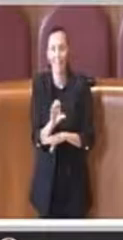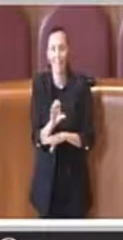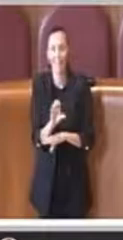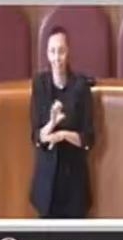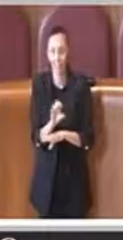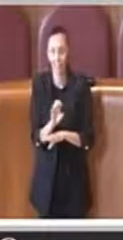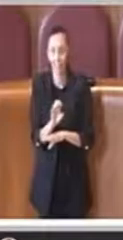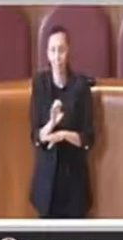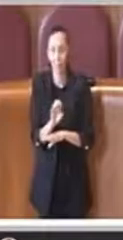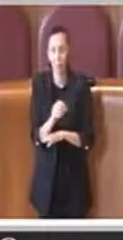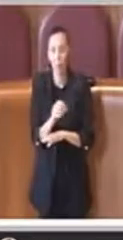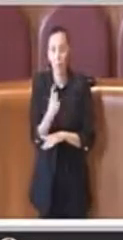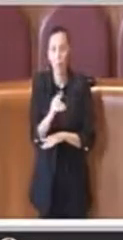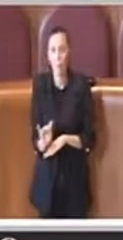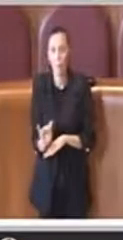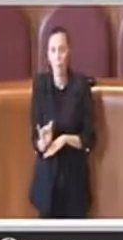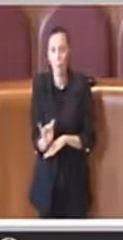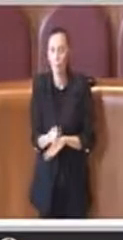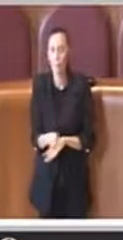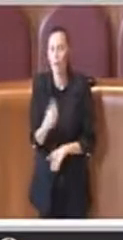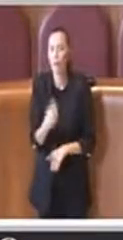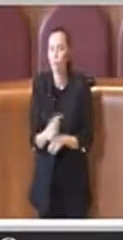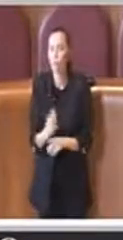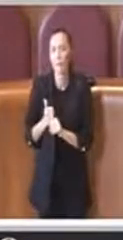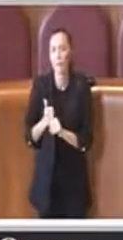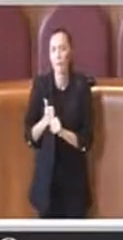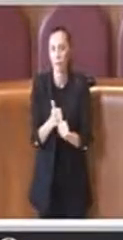bambino appunto deve seguire.